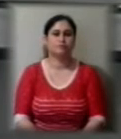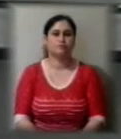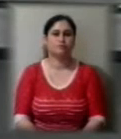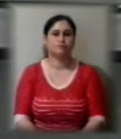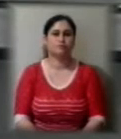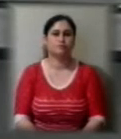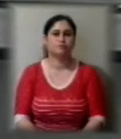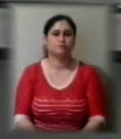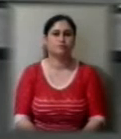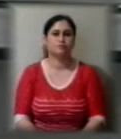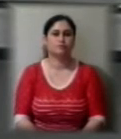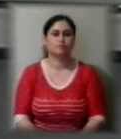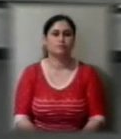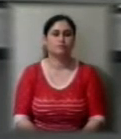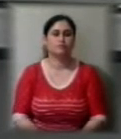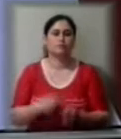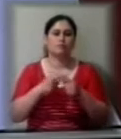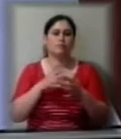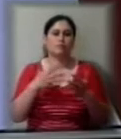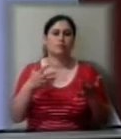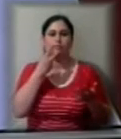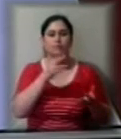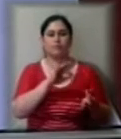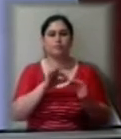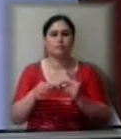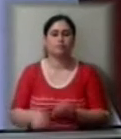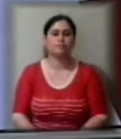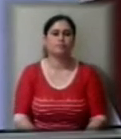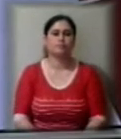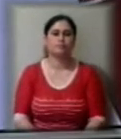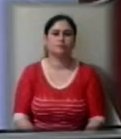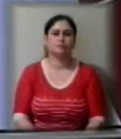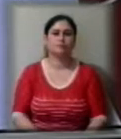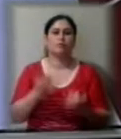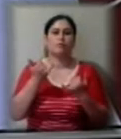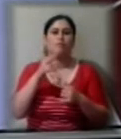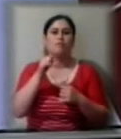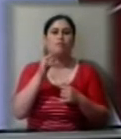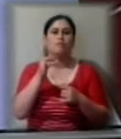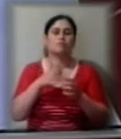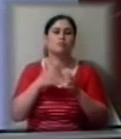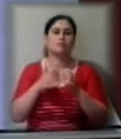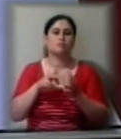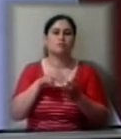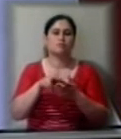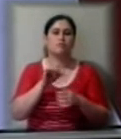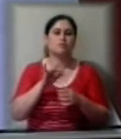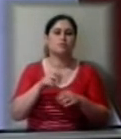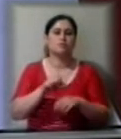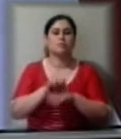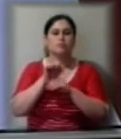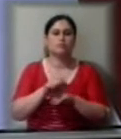Про це та інше далі детальніше. Сьогодні аграрії Херсонщини вийшли на акцію протесту. Вони проти